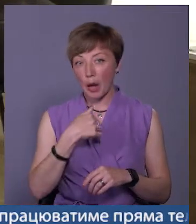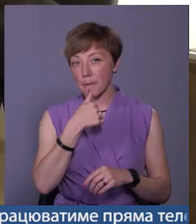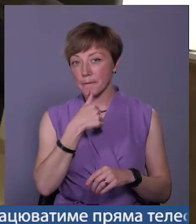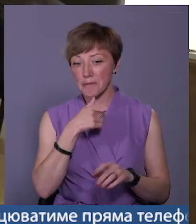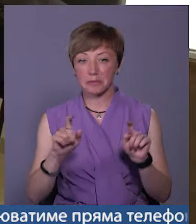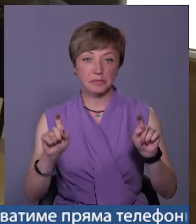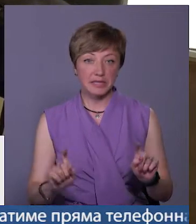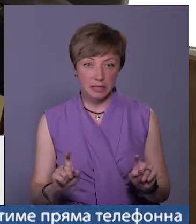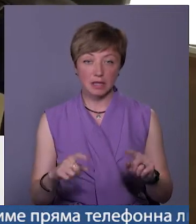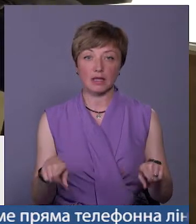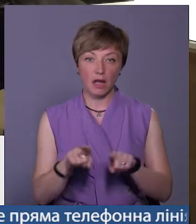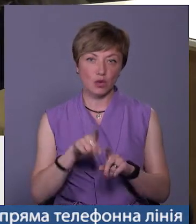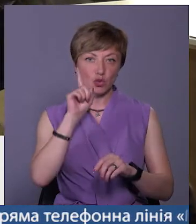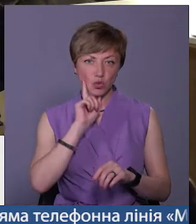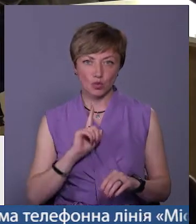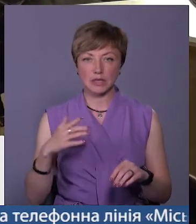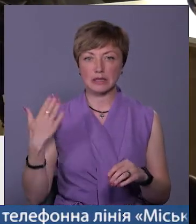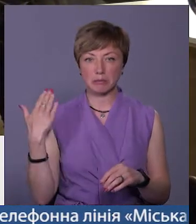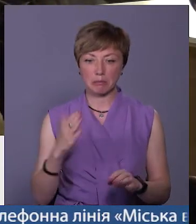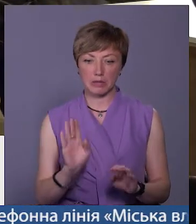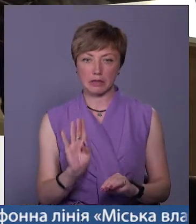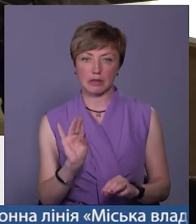присісти, от так, якось зручна спинка,